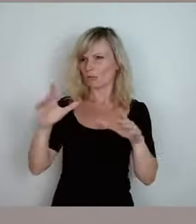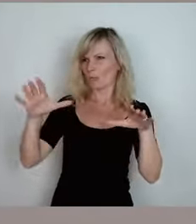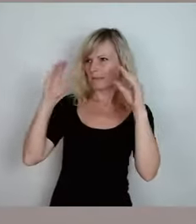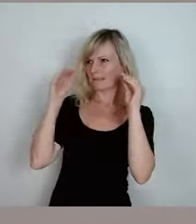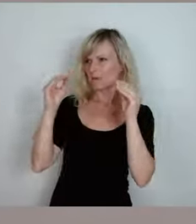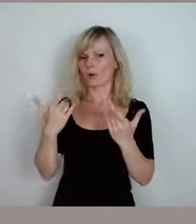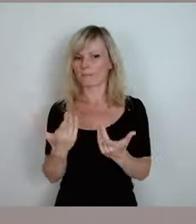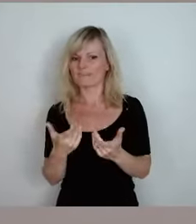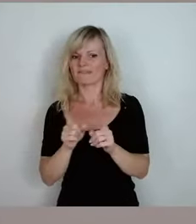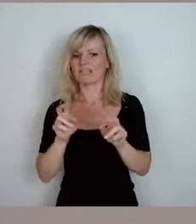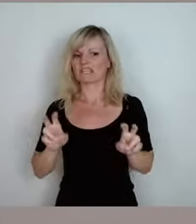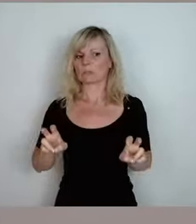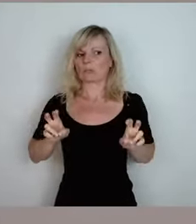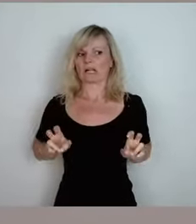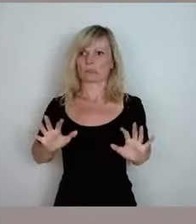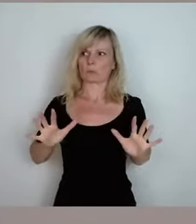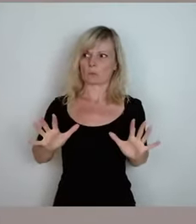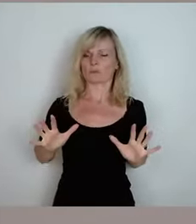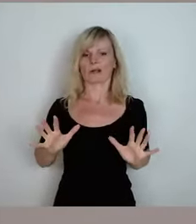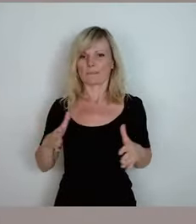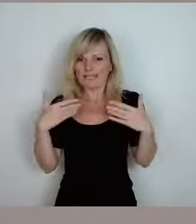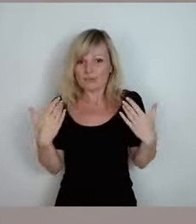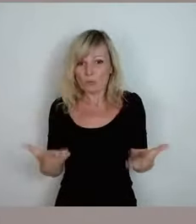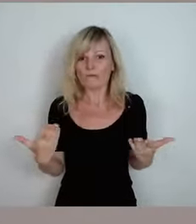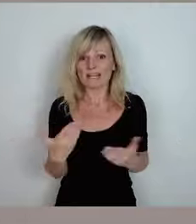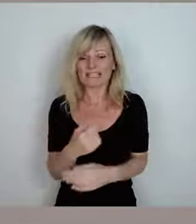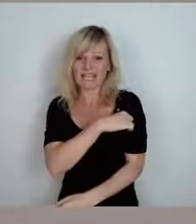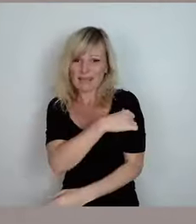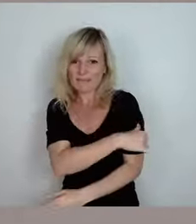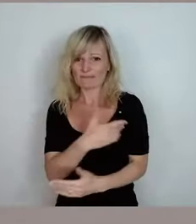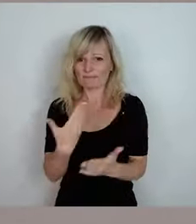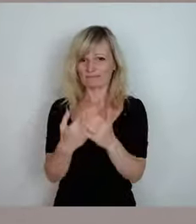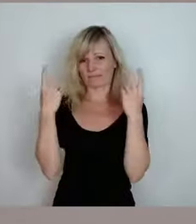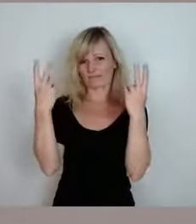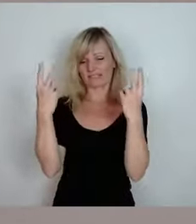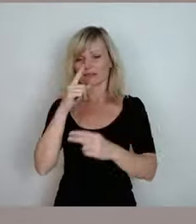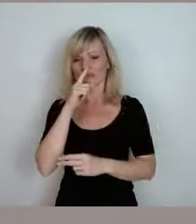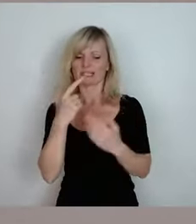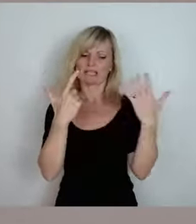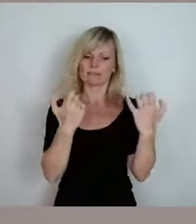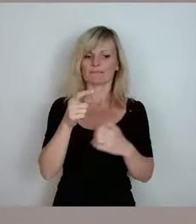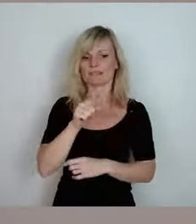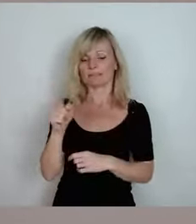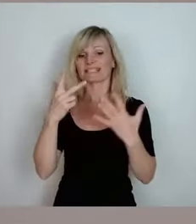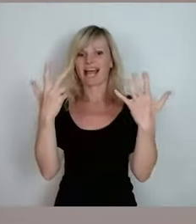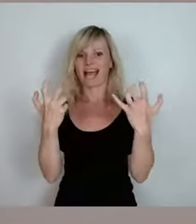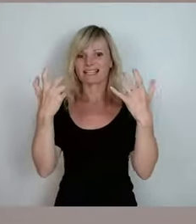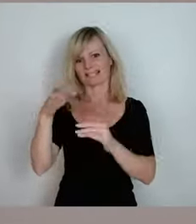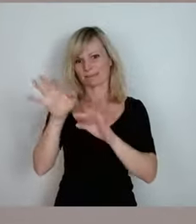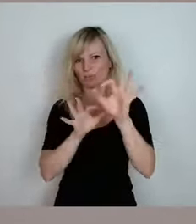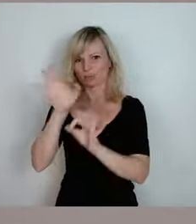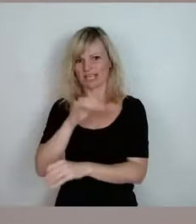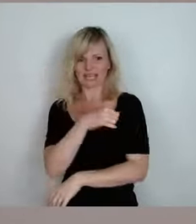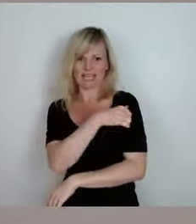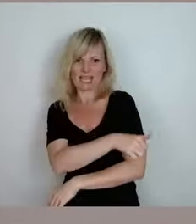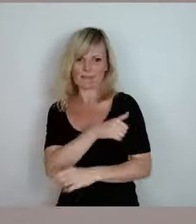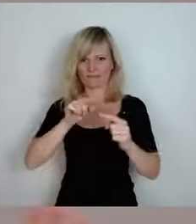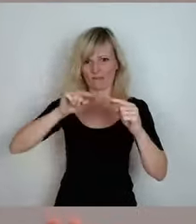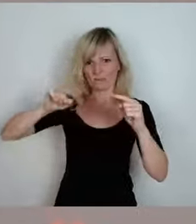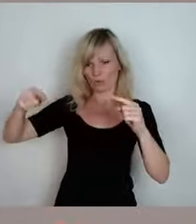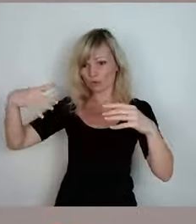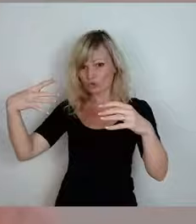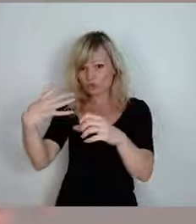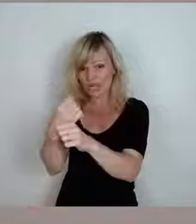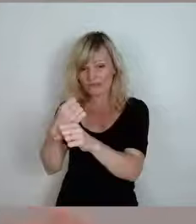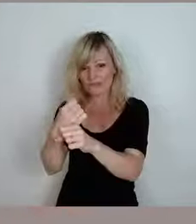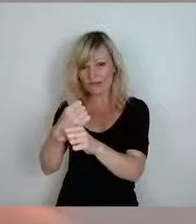Zurückhaltung gibt. Das A und O ist das Impfen. Wenn Sie 70, 80 Prozent Impfquote erreichen, ist das alles, was dahinter